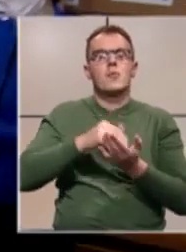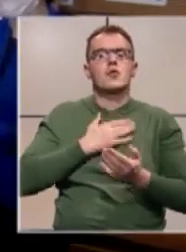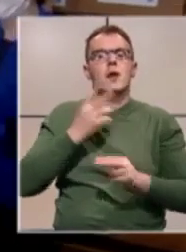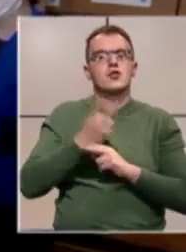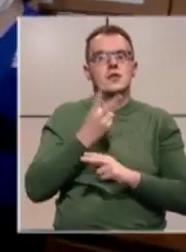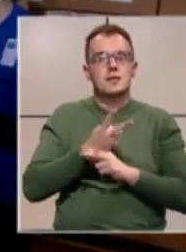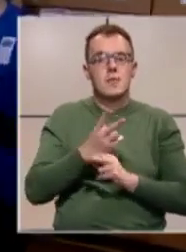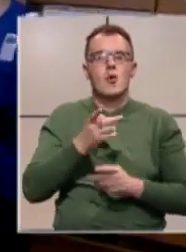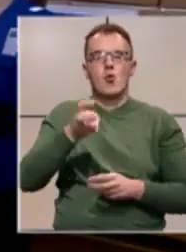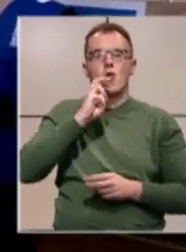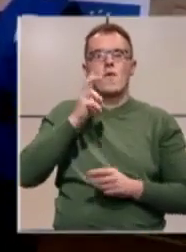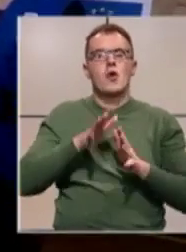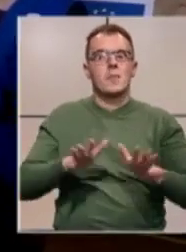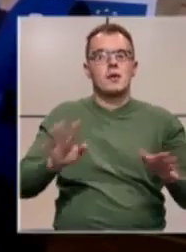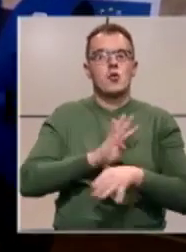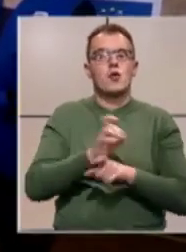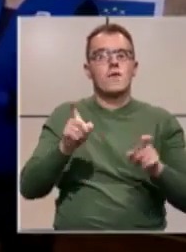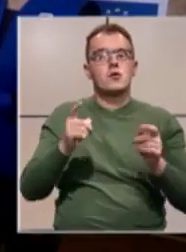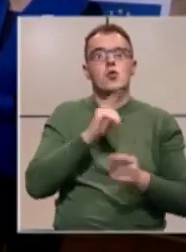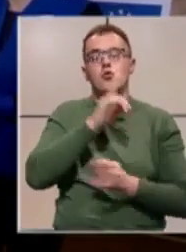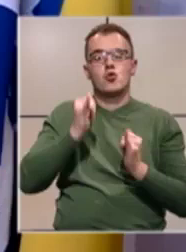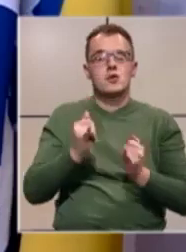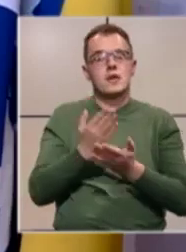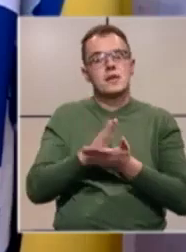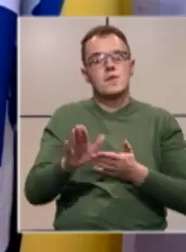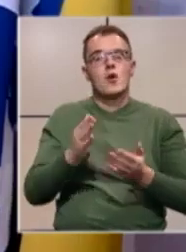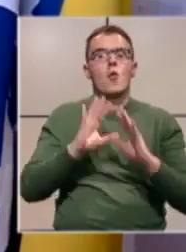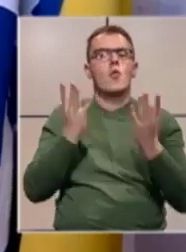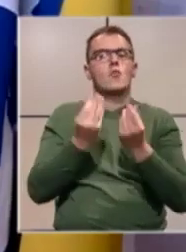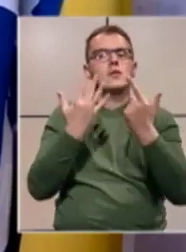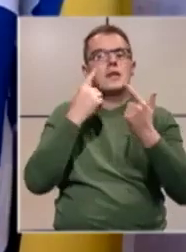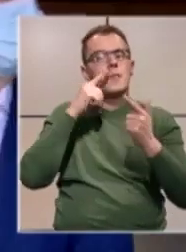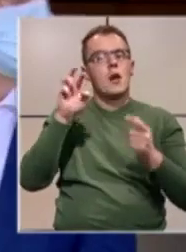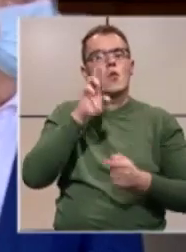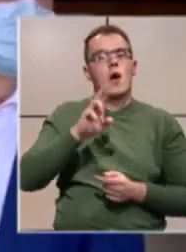odgovoru na pandemiju koronavirusa do sada izdvojila ukupno 7 milijuna eura.